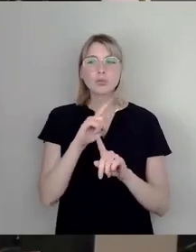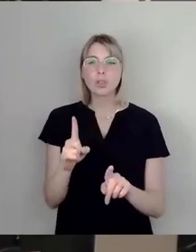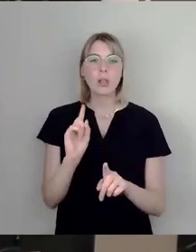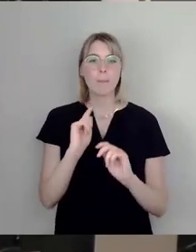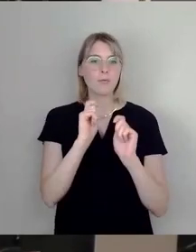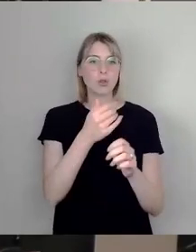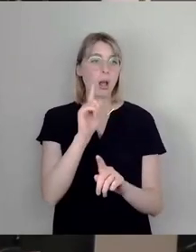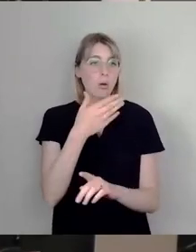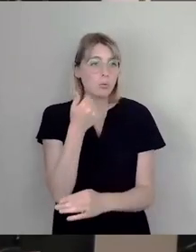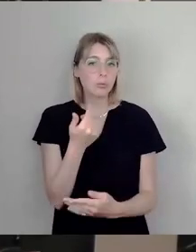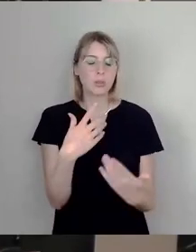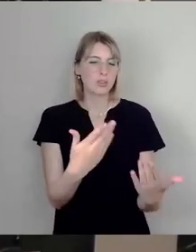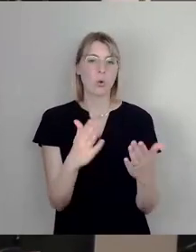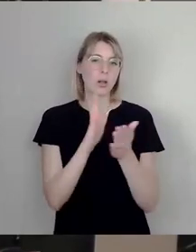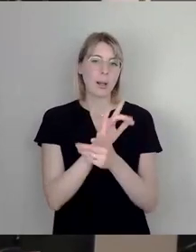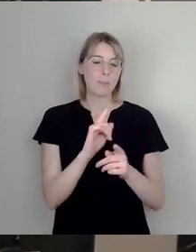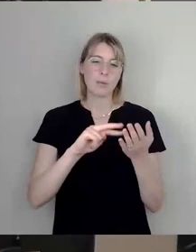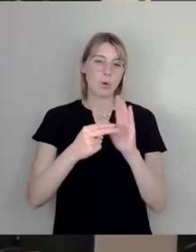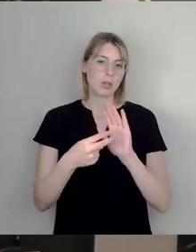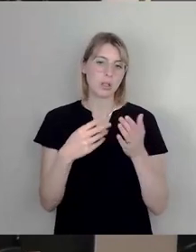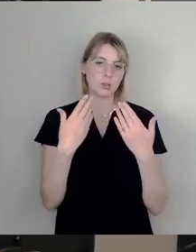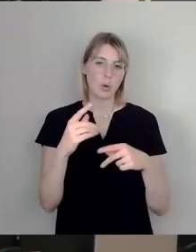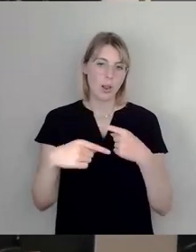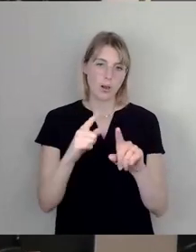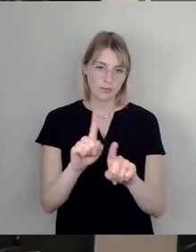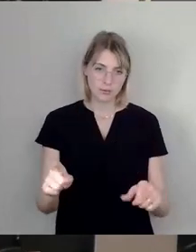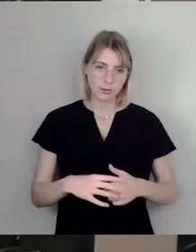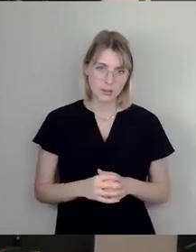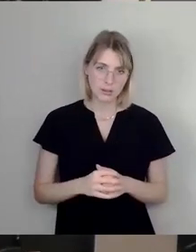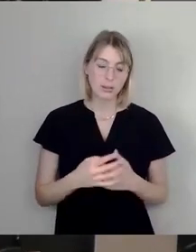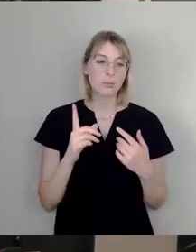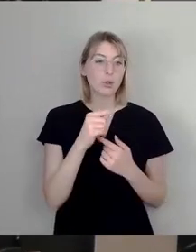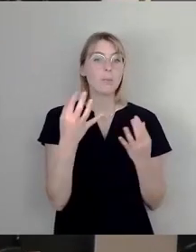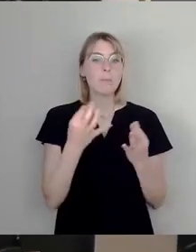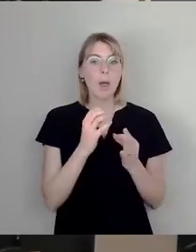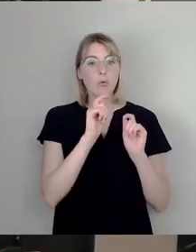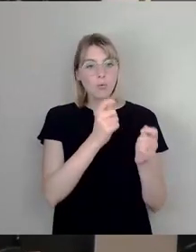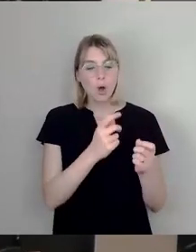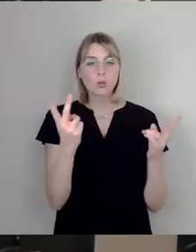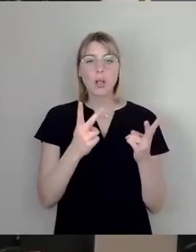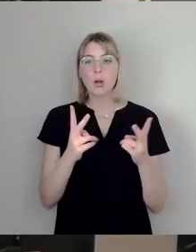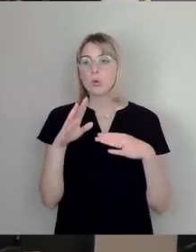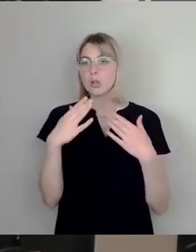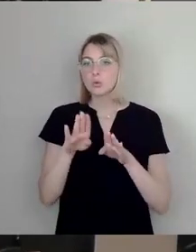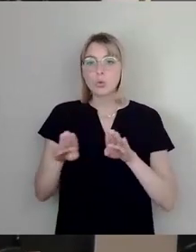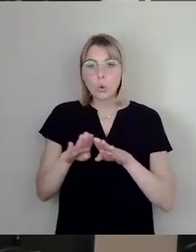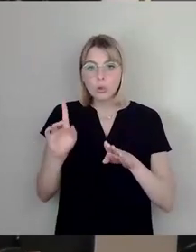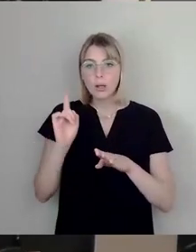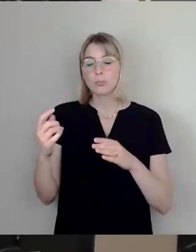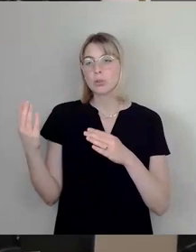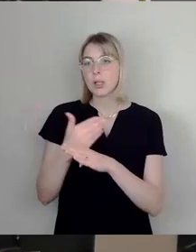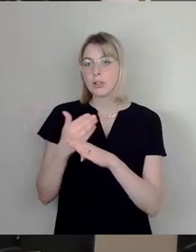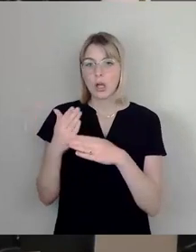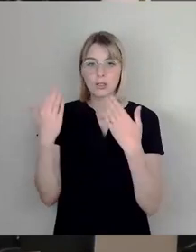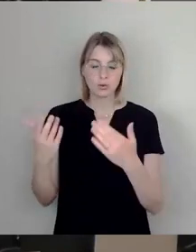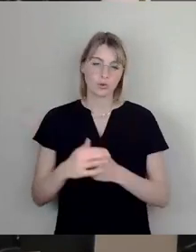Also so kann man hier keine Politik betreiben. Entweder es gibt einen konkreten Vorschlag oder es gibt keine Grundlage, worüber man entscheiden kann. Aber so,